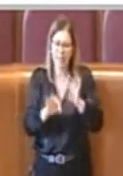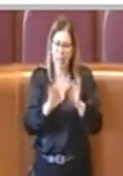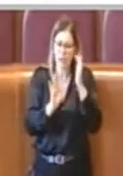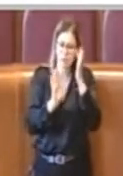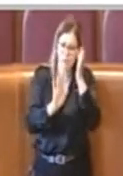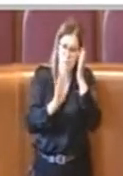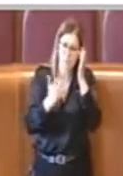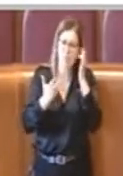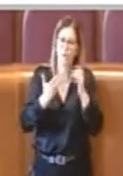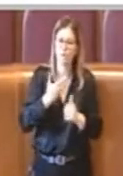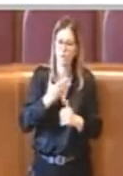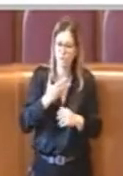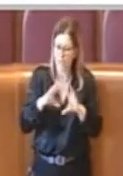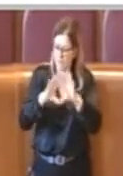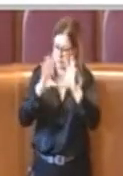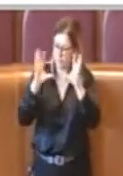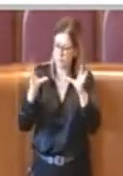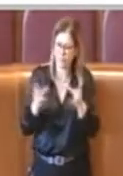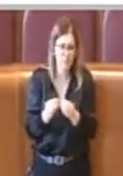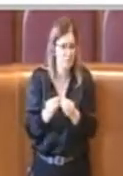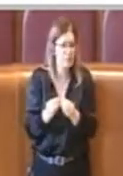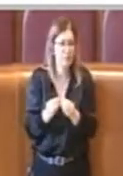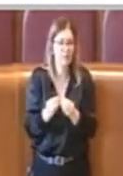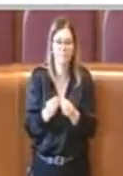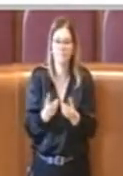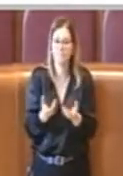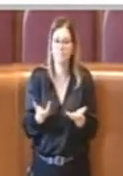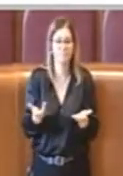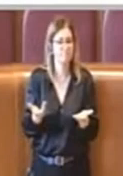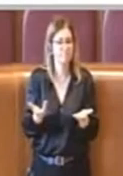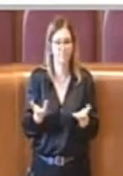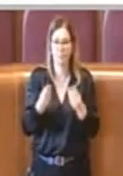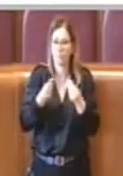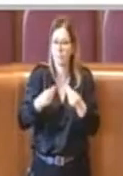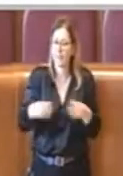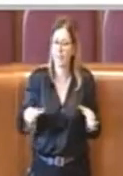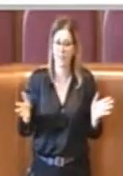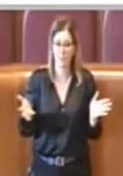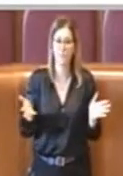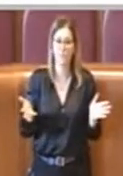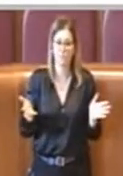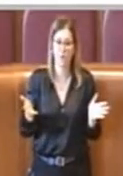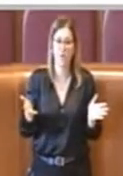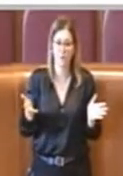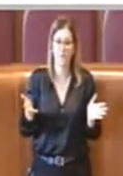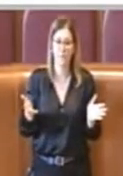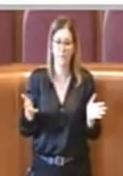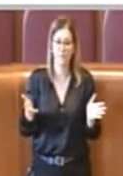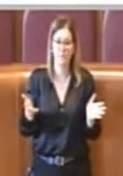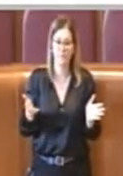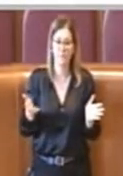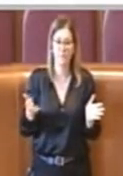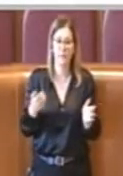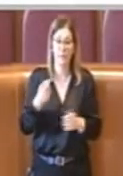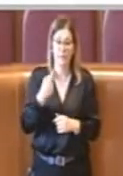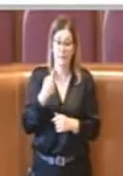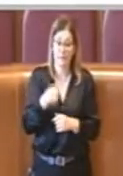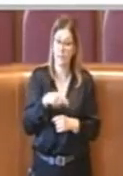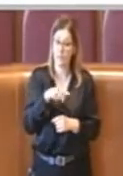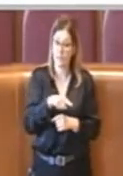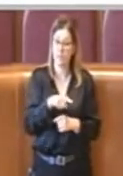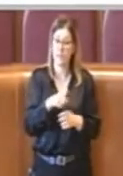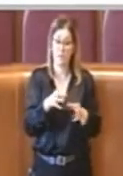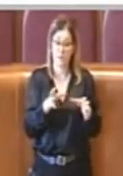portando un enorme documento non soltanto alle maestranze che in questo modo sono state